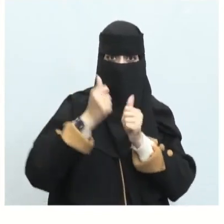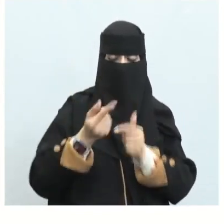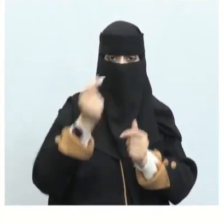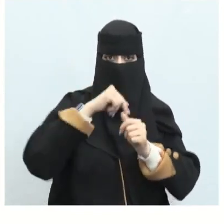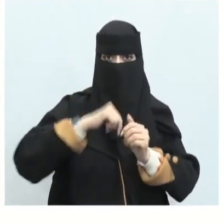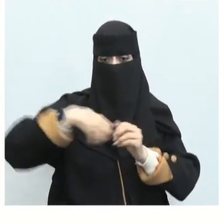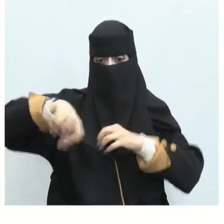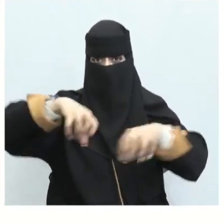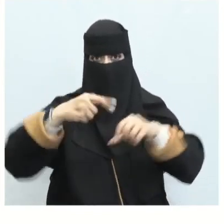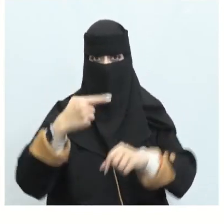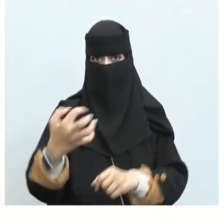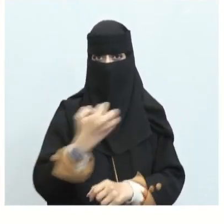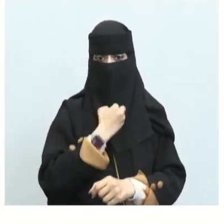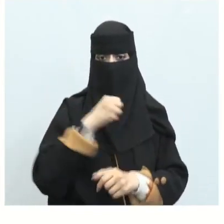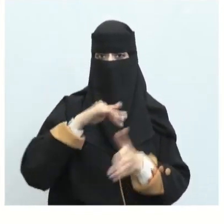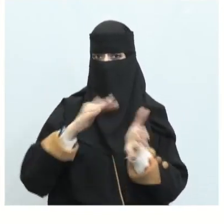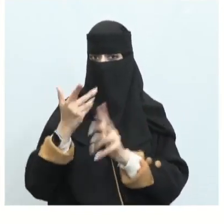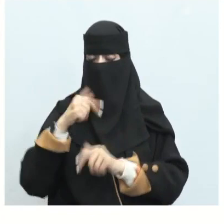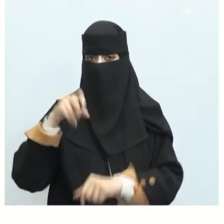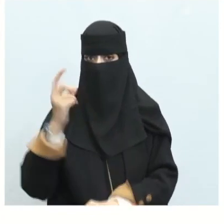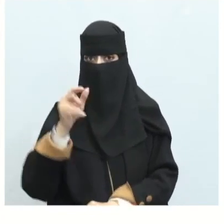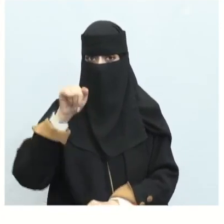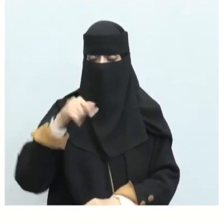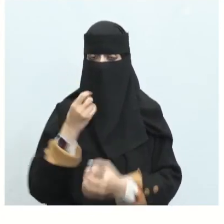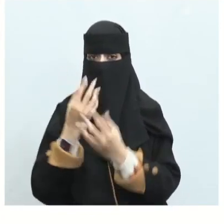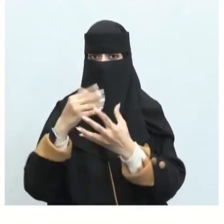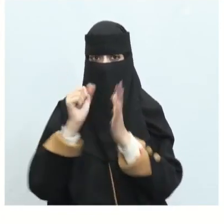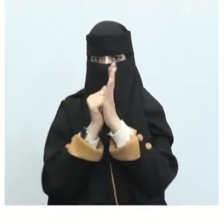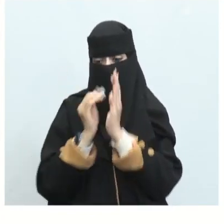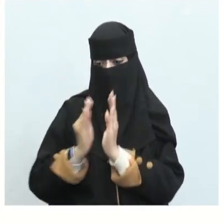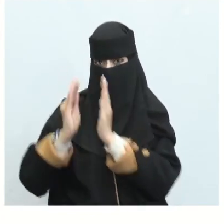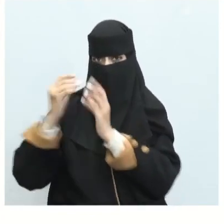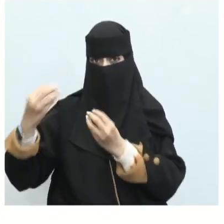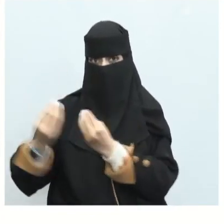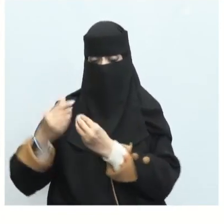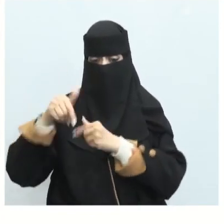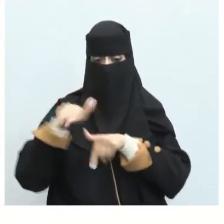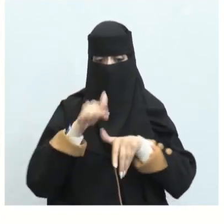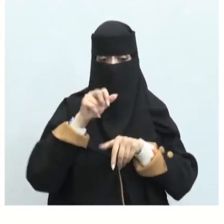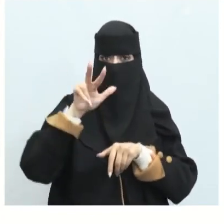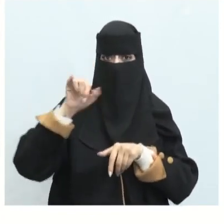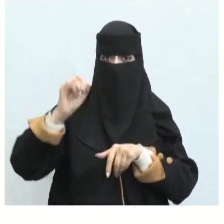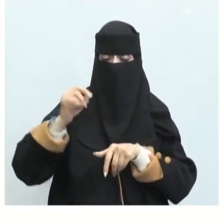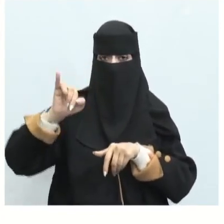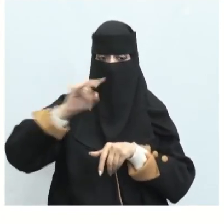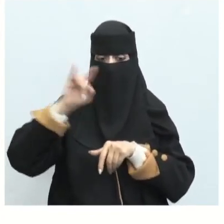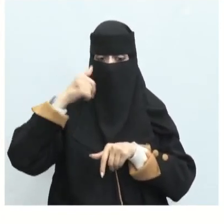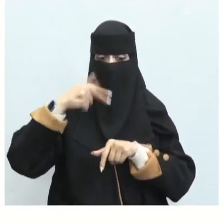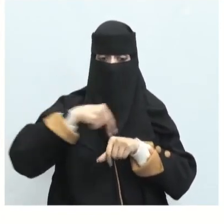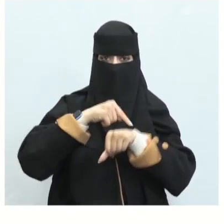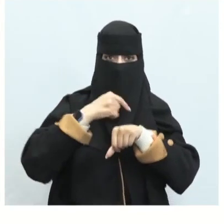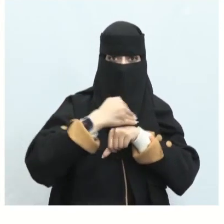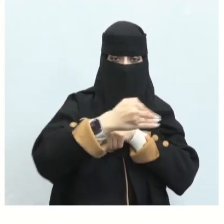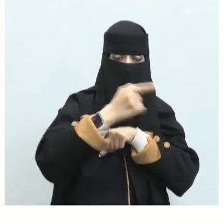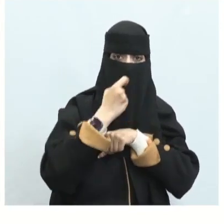قسامها وهم ربيع للمجاور فيهم والمرملات إذا تطاول عامها